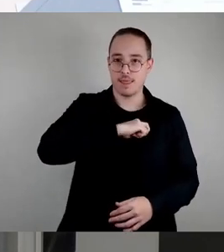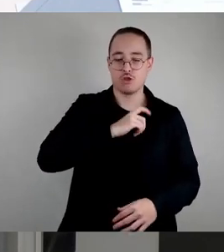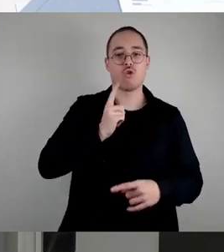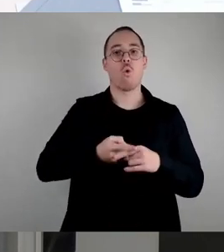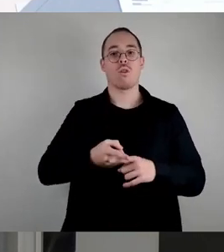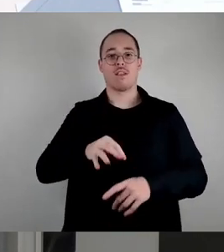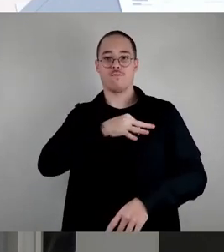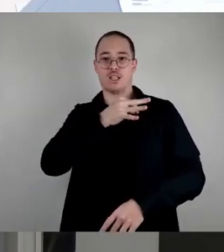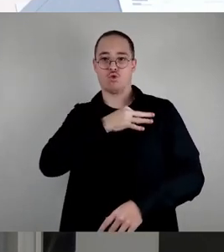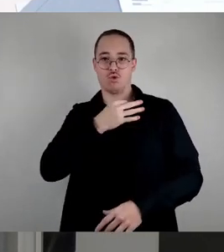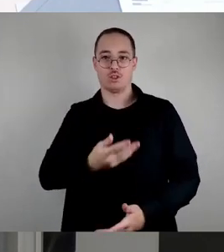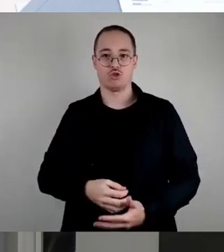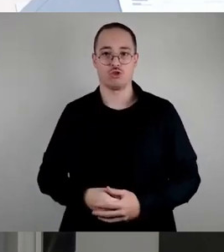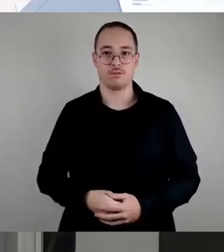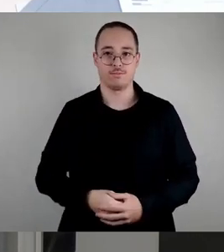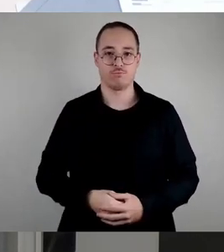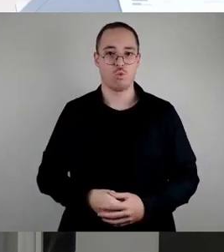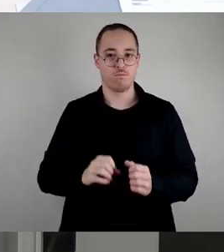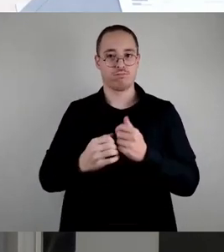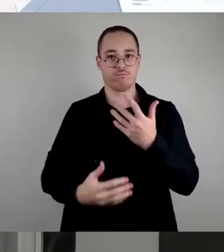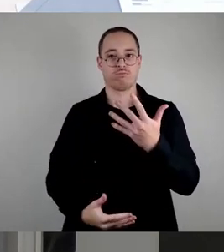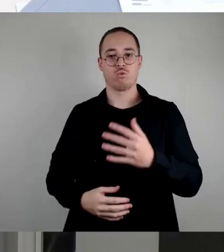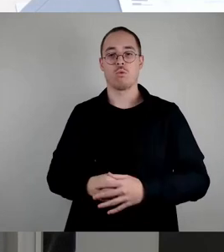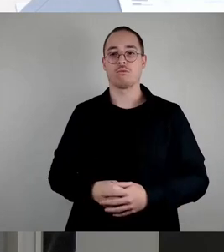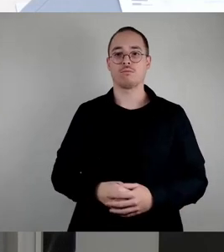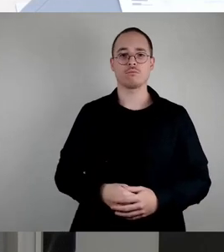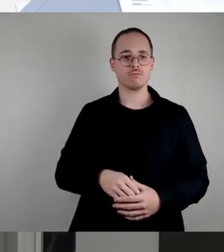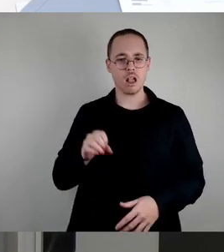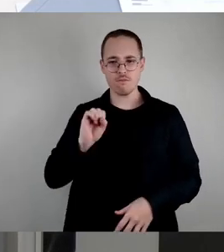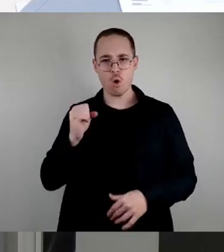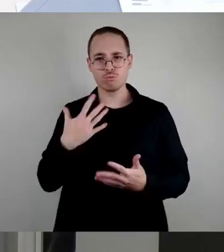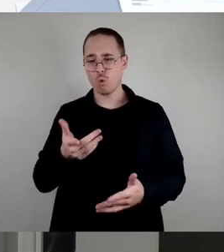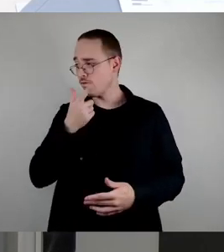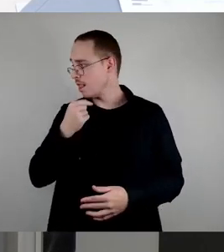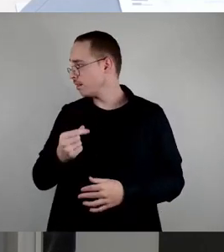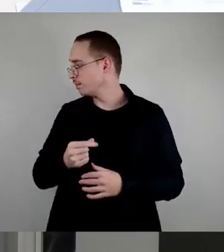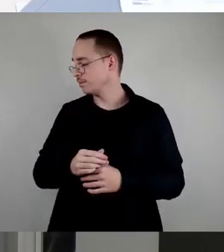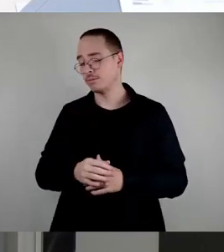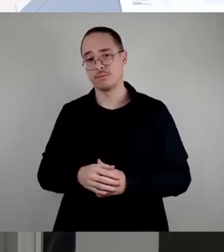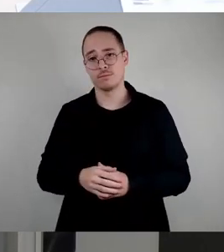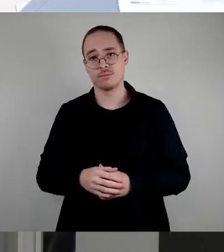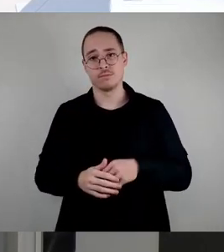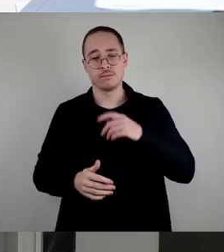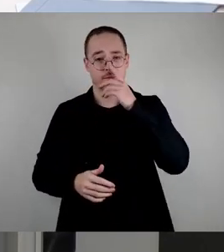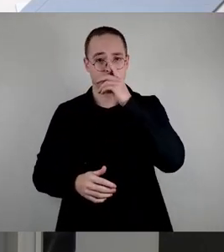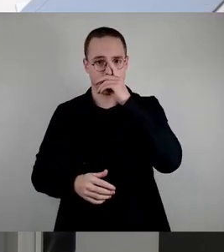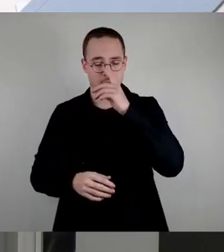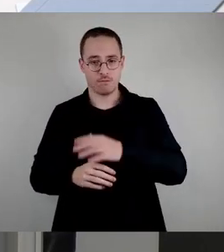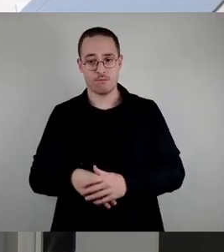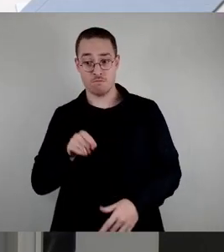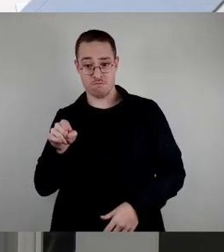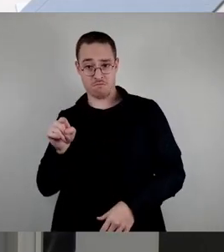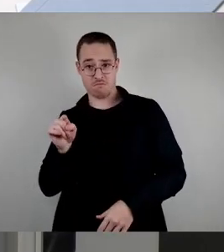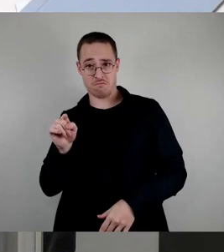Die Begründung, die wir haben, ist, dieser Antrag steht für die SPD,